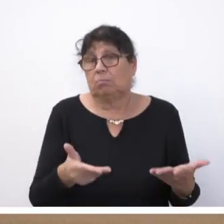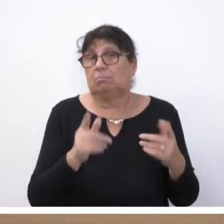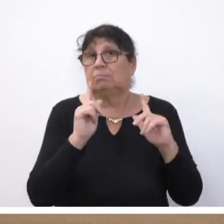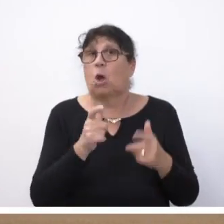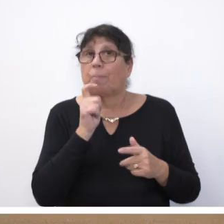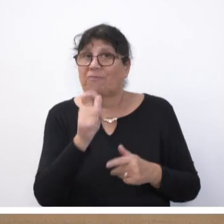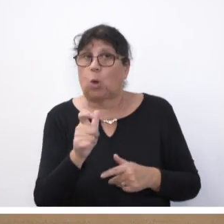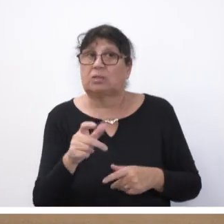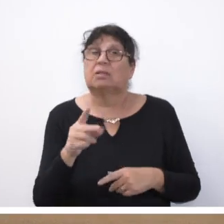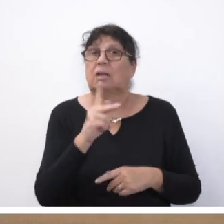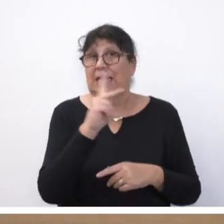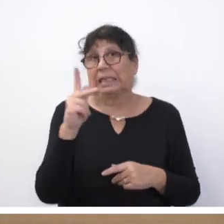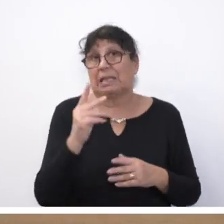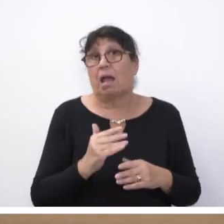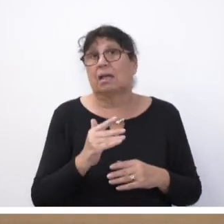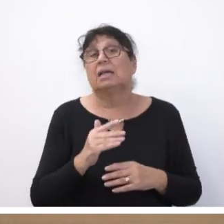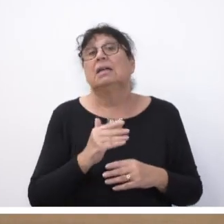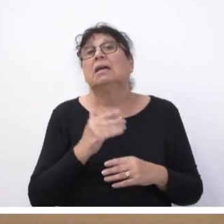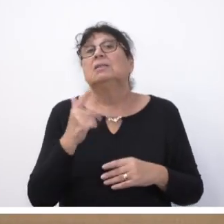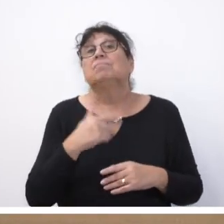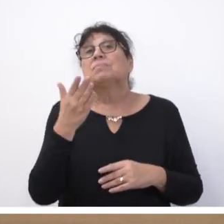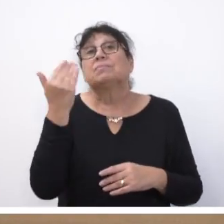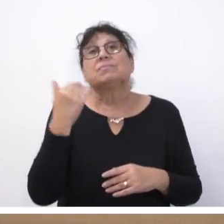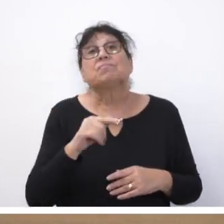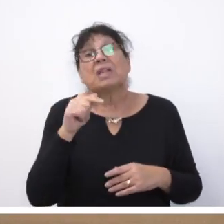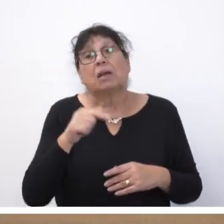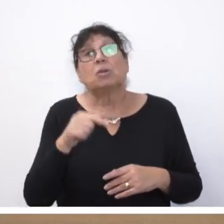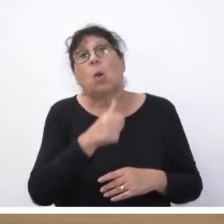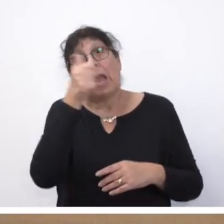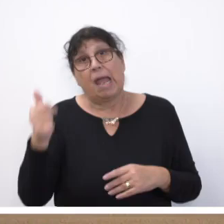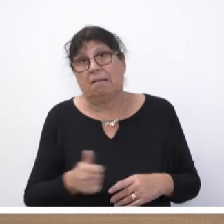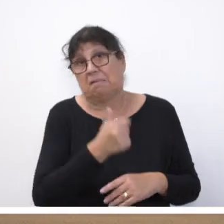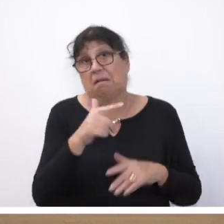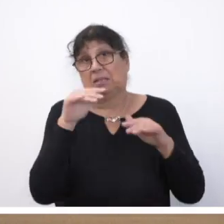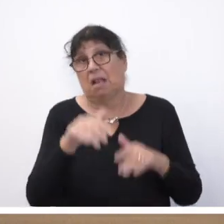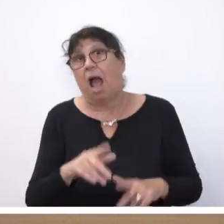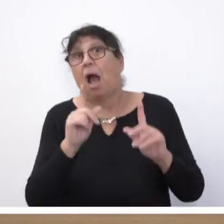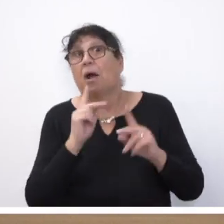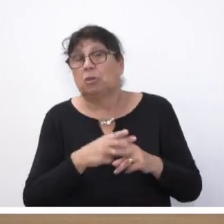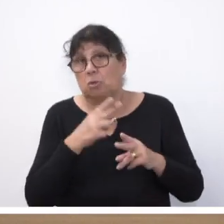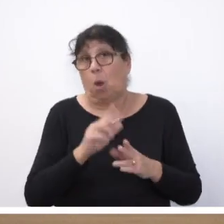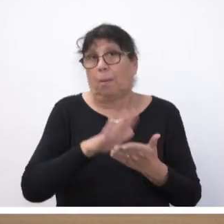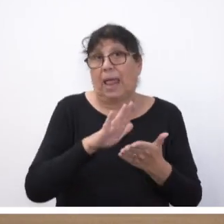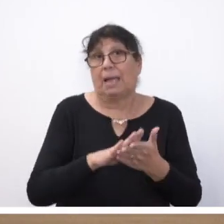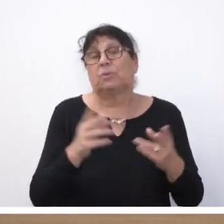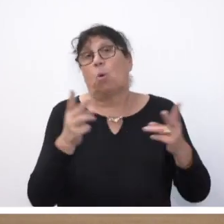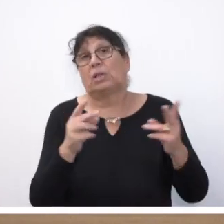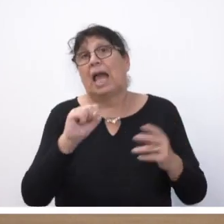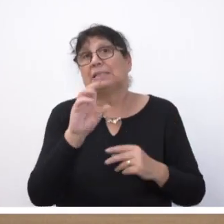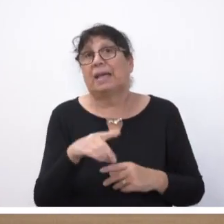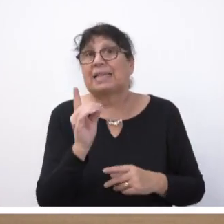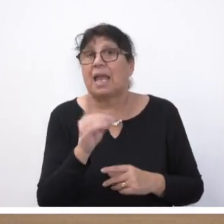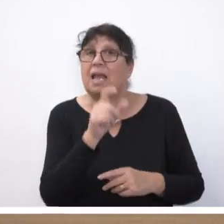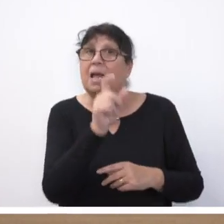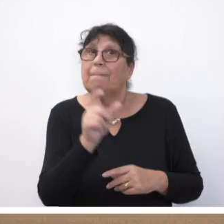das Wort des Kanzlers auch in der späten Abenddämonie seiner Amtszeit noch gilt oder ob die SPD insgesamt auch in dieser Frage die Menschen in